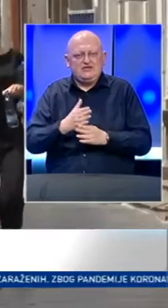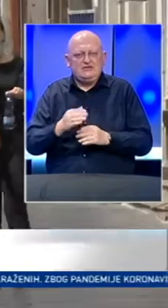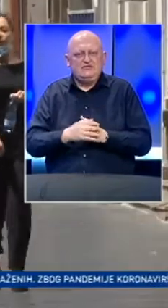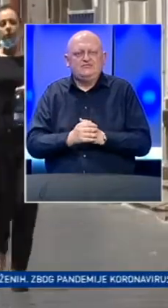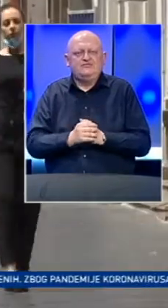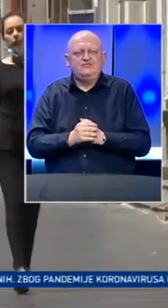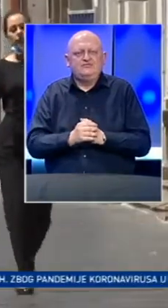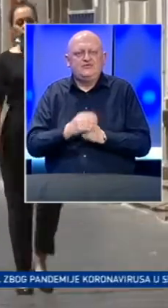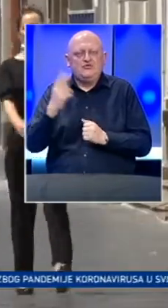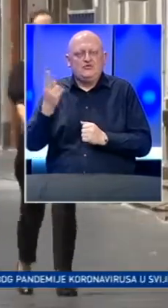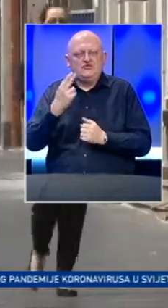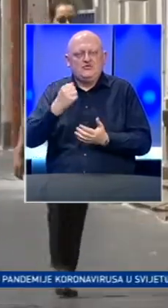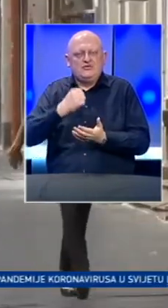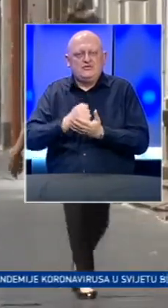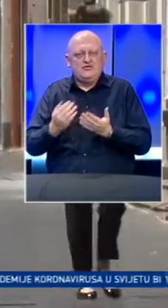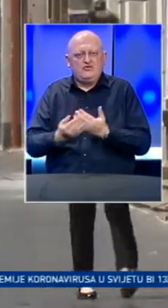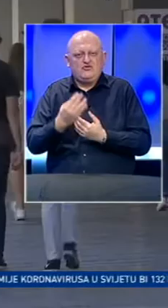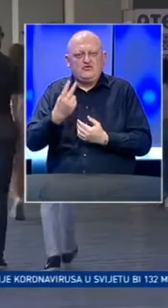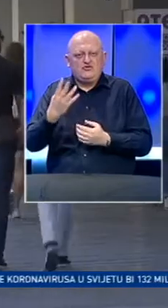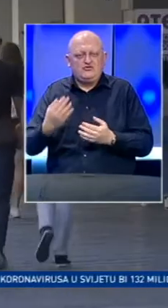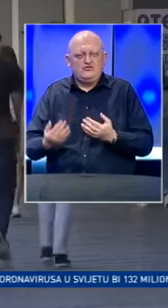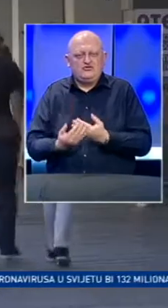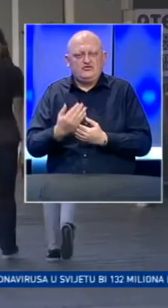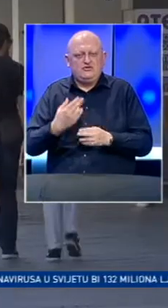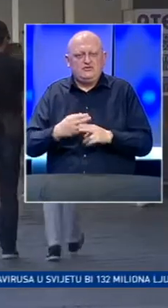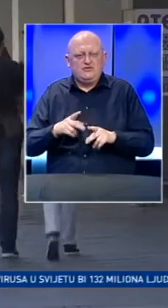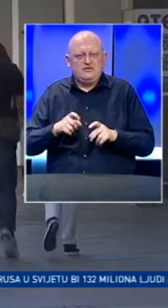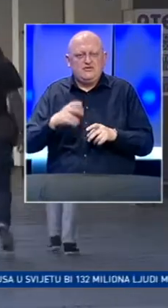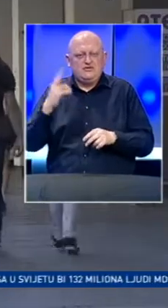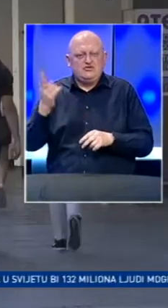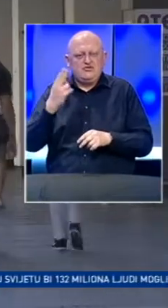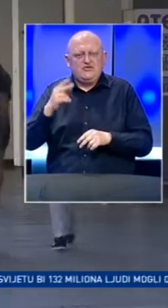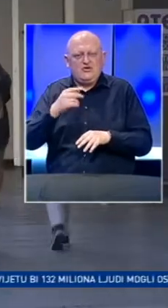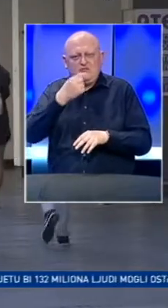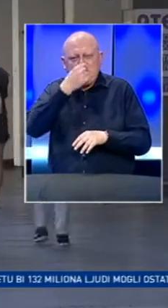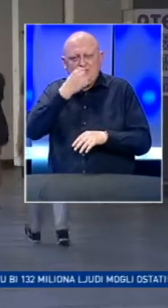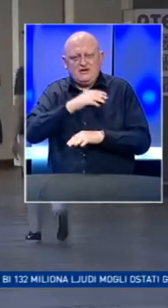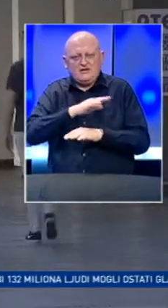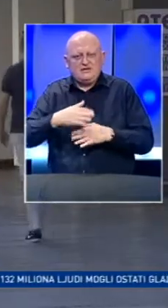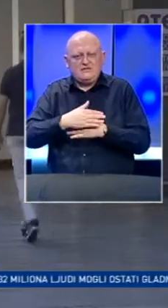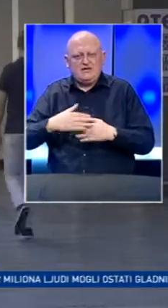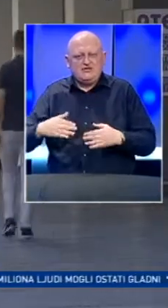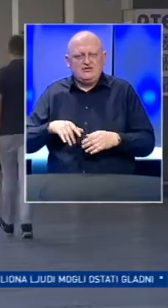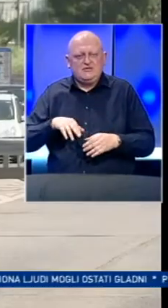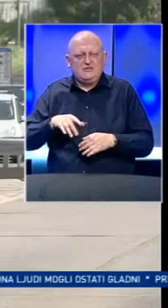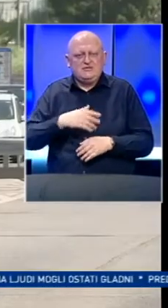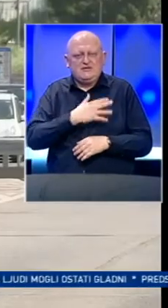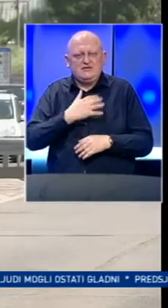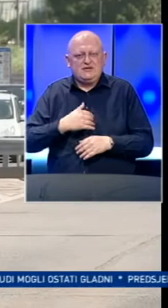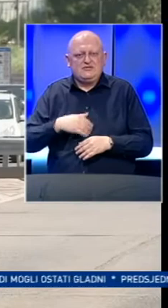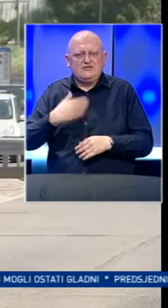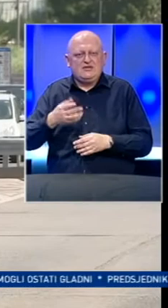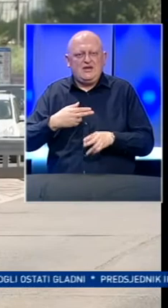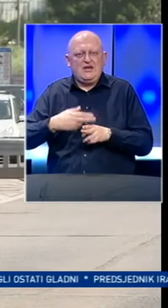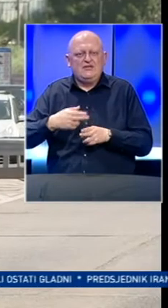trećine. U Sloveniji su potvrđena 24 nova slučaje zaraze. Slovenija će od ponedjeljka na svim graničnim prijelazima s